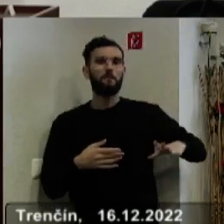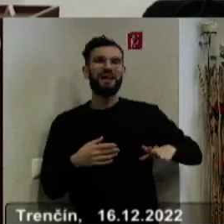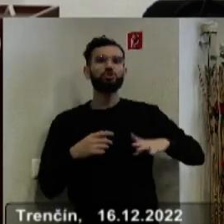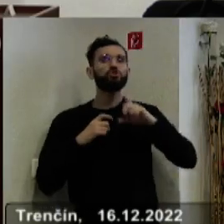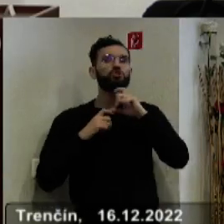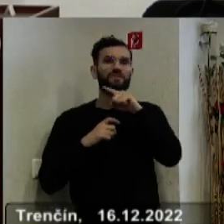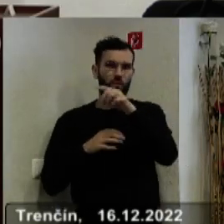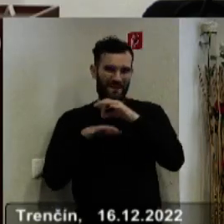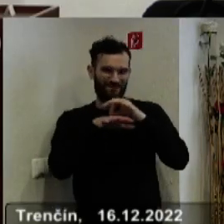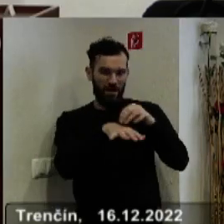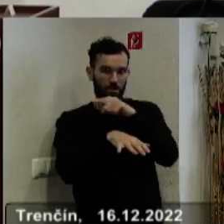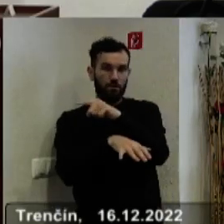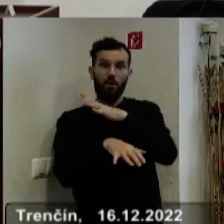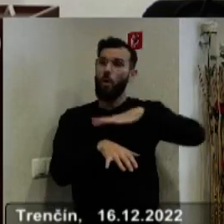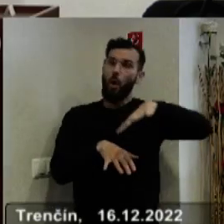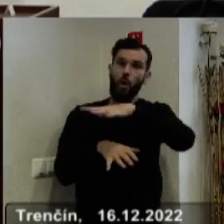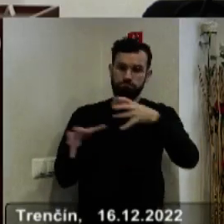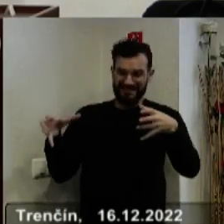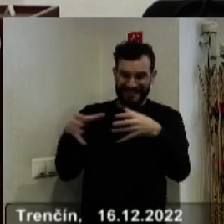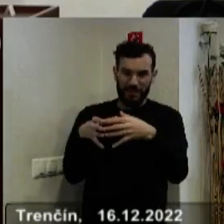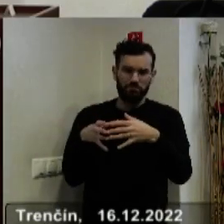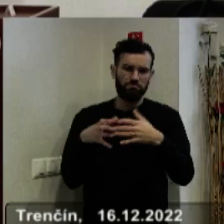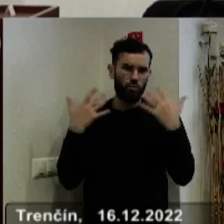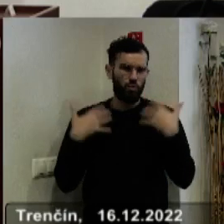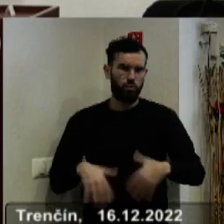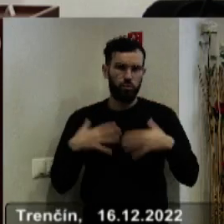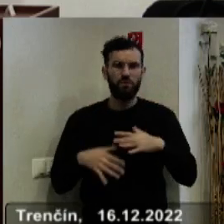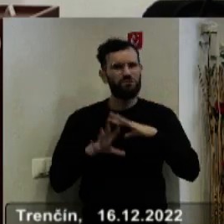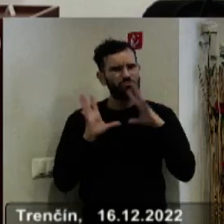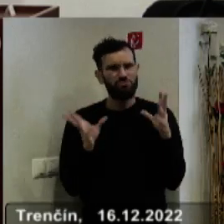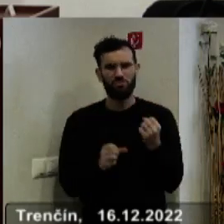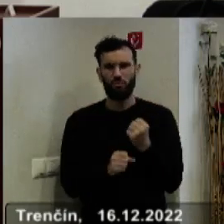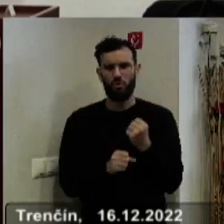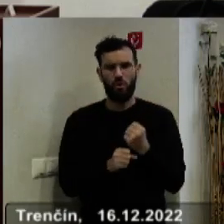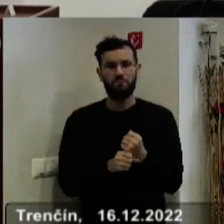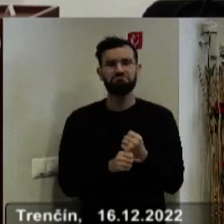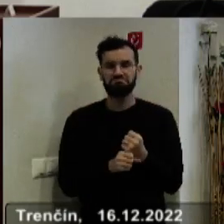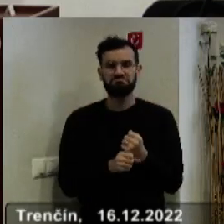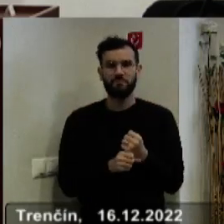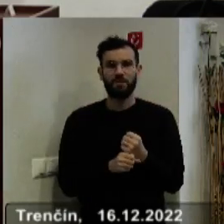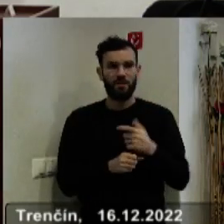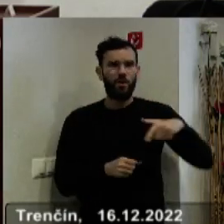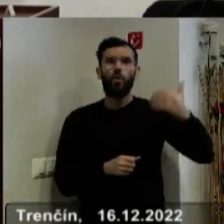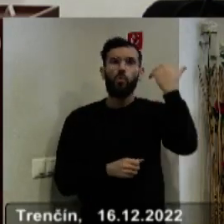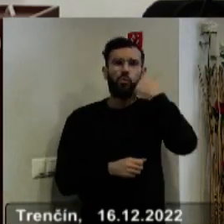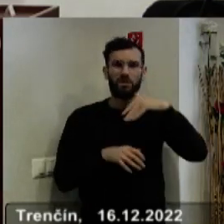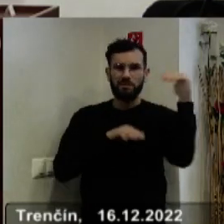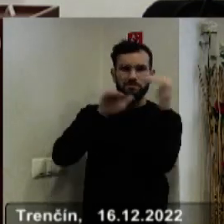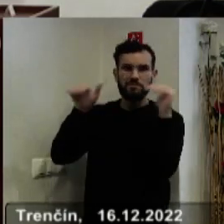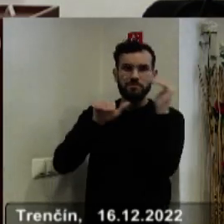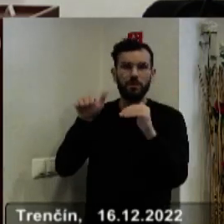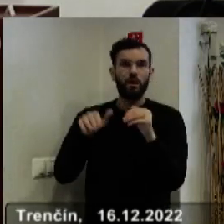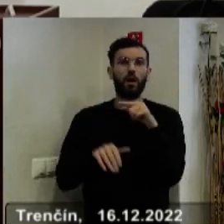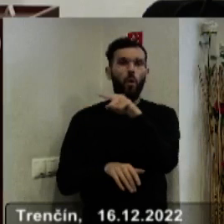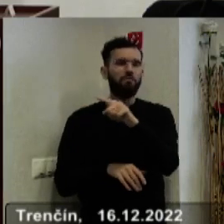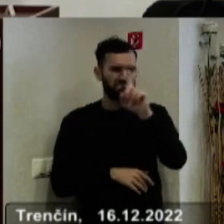veci, čo oni robia. To je to, to sa nám ani nezdá, s čím všetkým sa na nich ľudia obracajú, ale robia